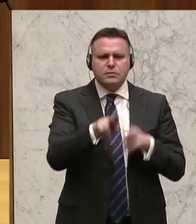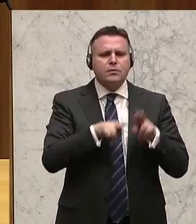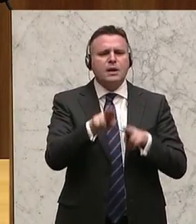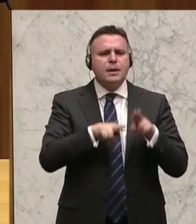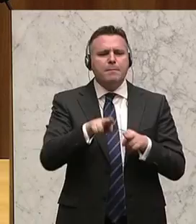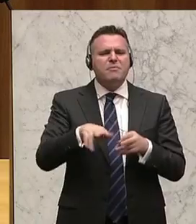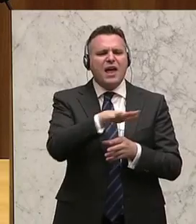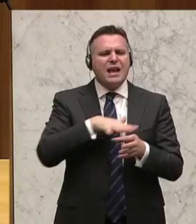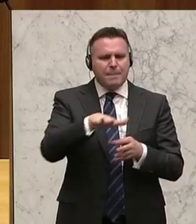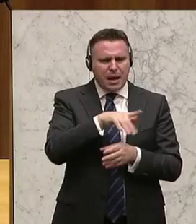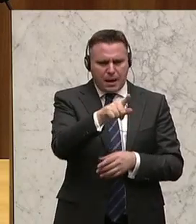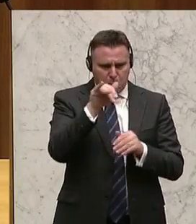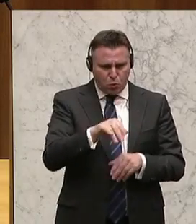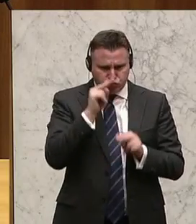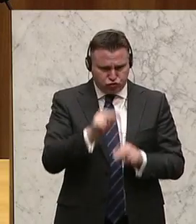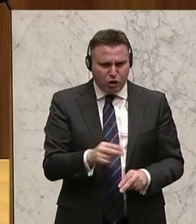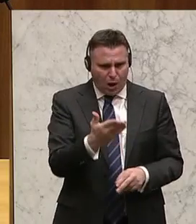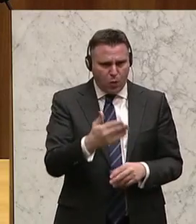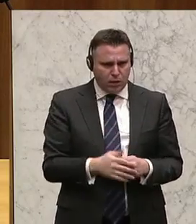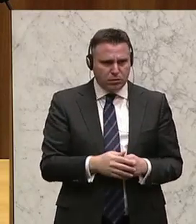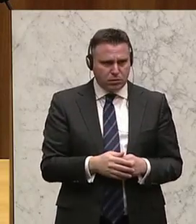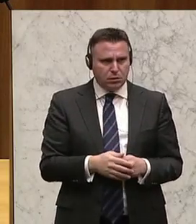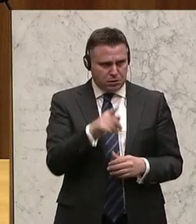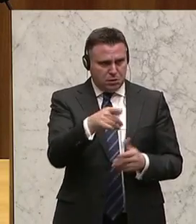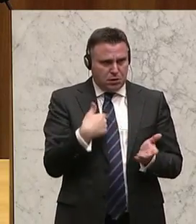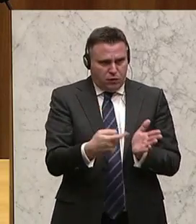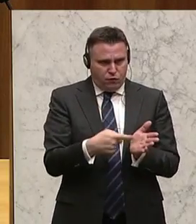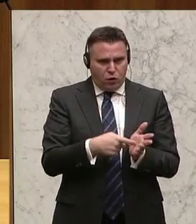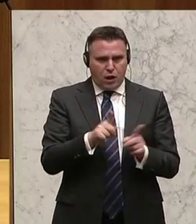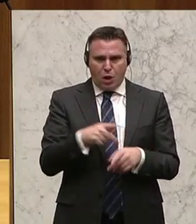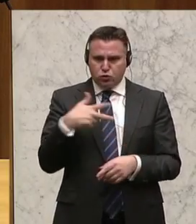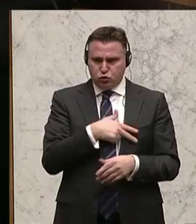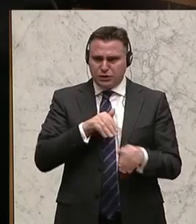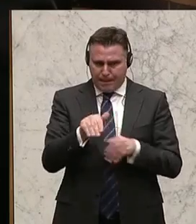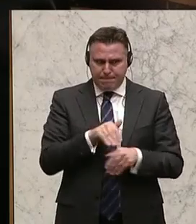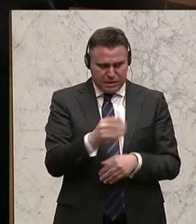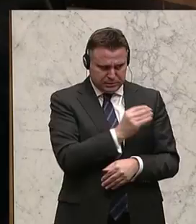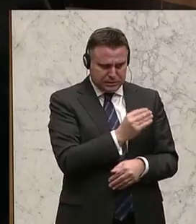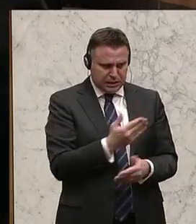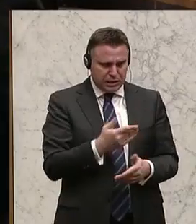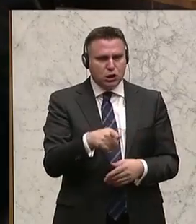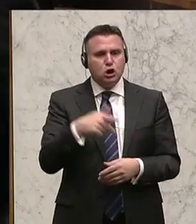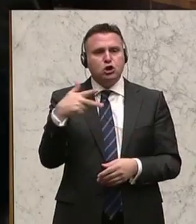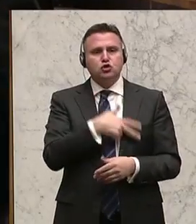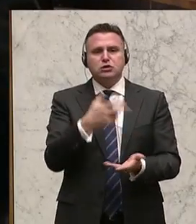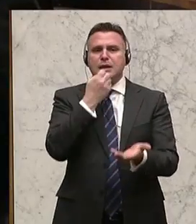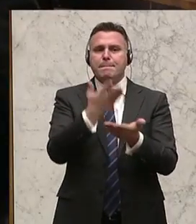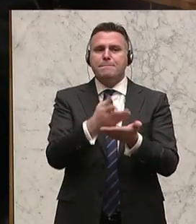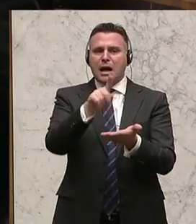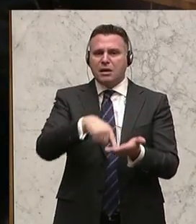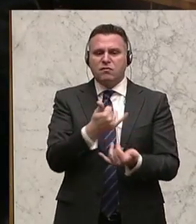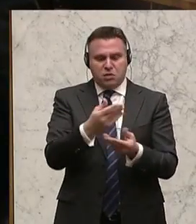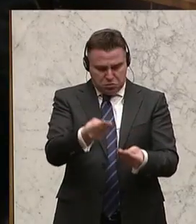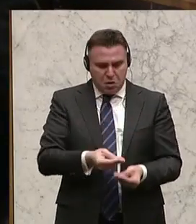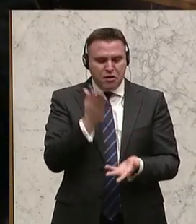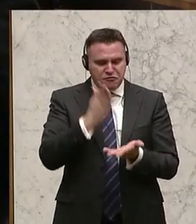Pflegebereich endlich einmal hinschauen. Das ist auch sozusagen eine Auffahrung an den Sozialminister. Ich möchte nicht, dass wir einen Sozialbericht hier einfach in